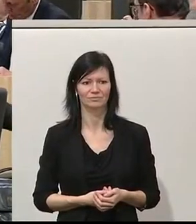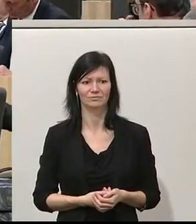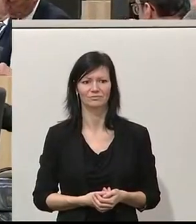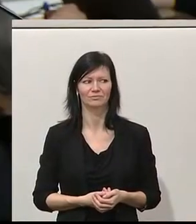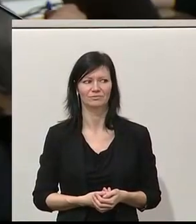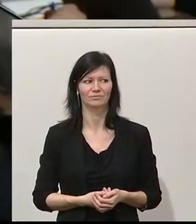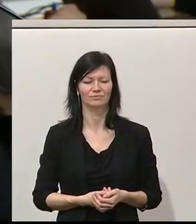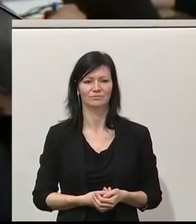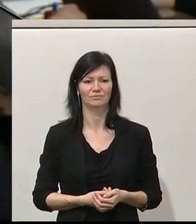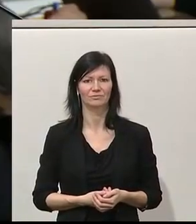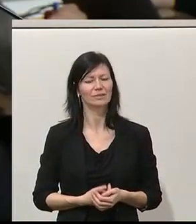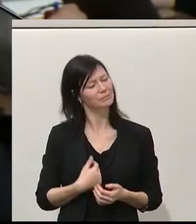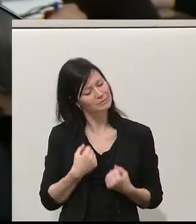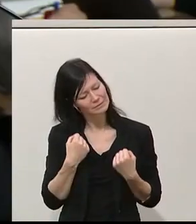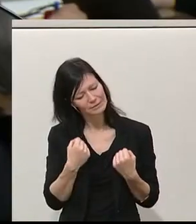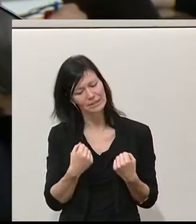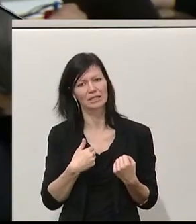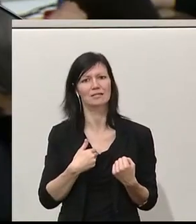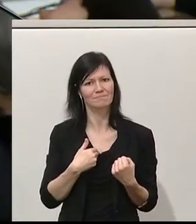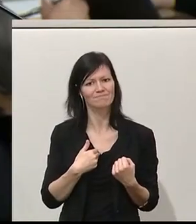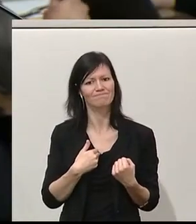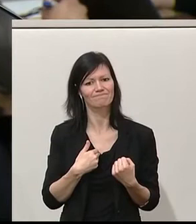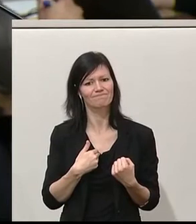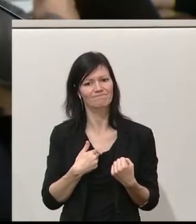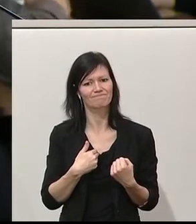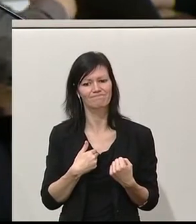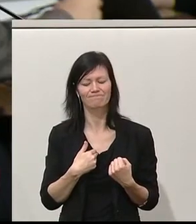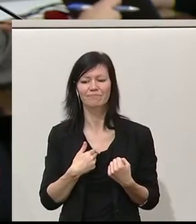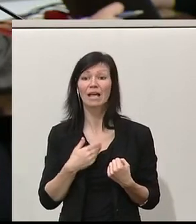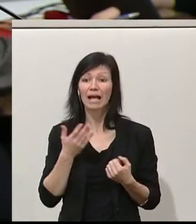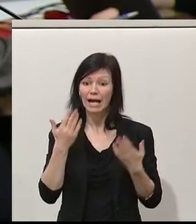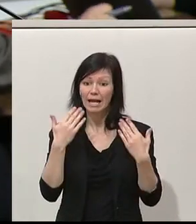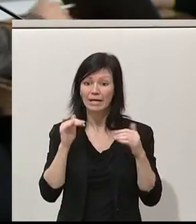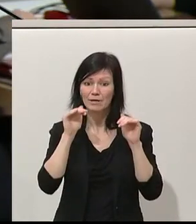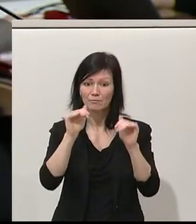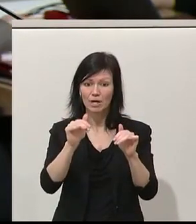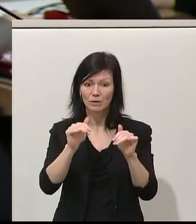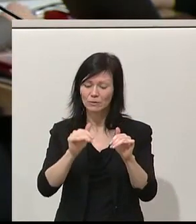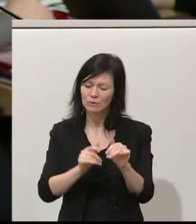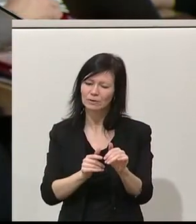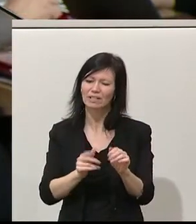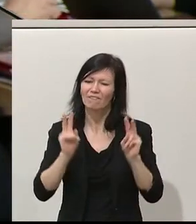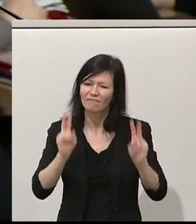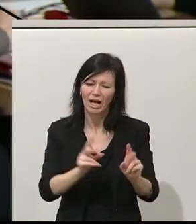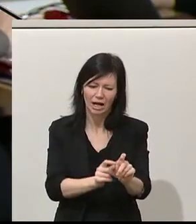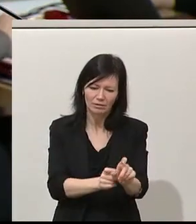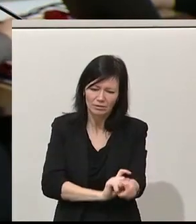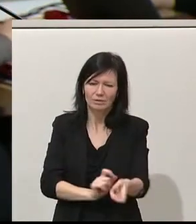Ich bin davon überzeugt, dass die Voraussetzungen für entschlossenes Handeln für den Klimaschutz selten so gut waren wie jetzt,